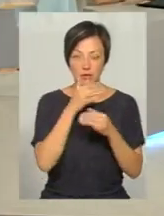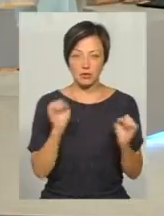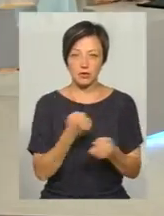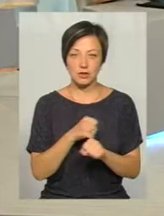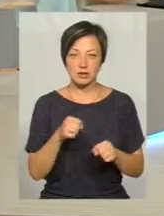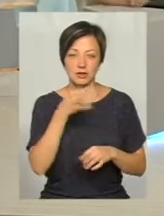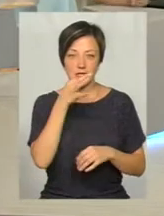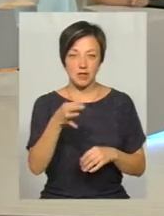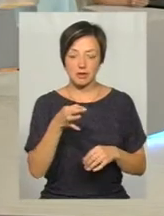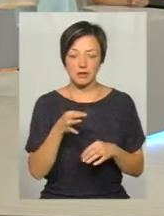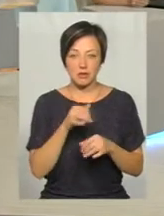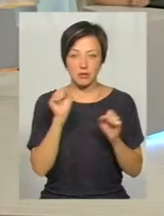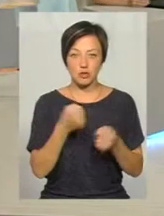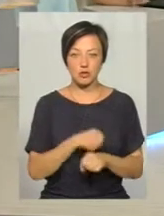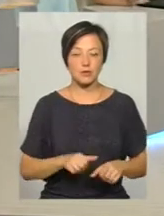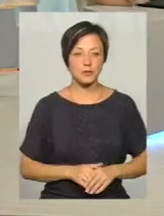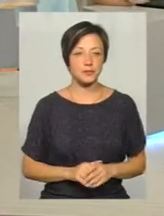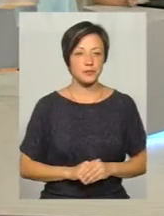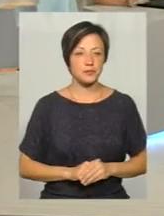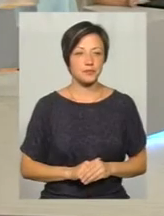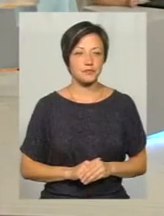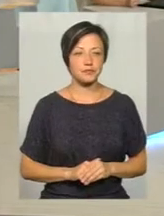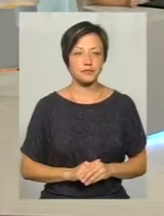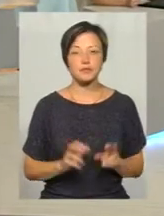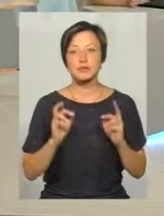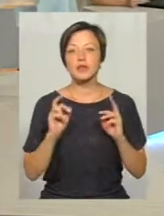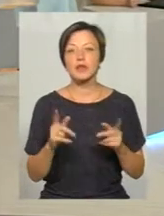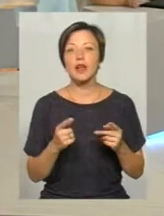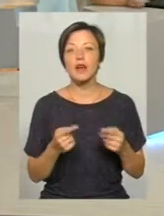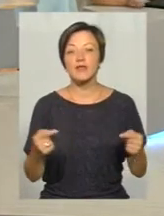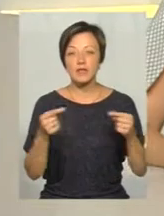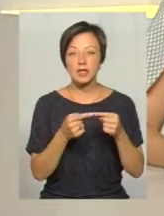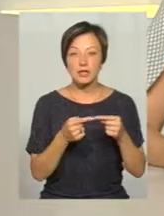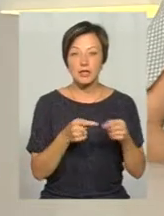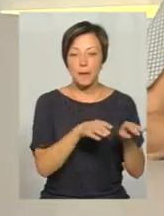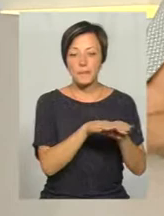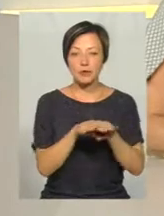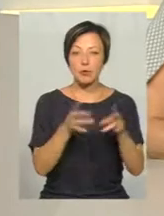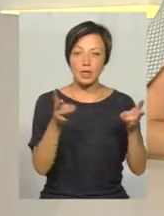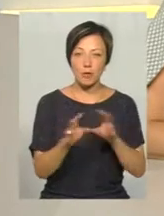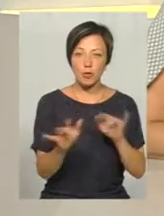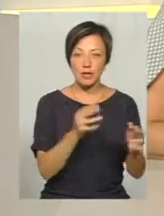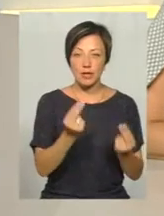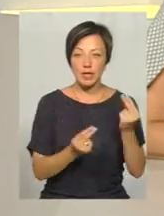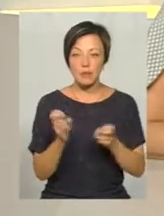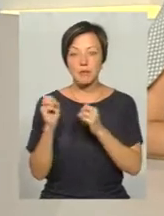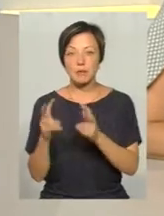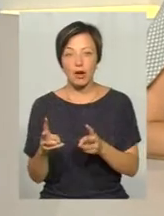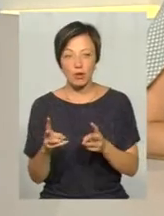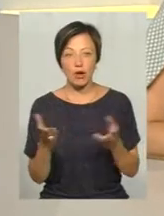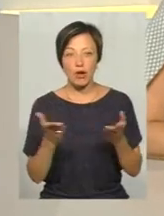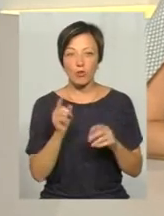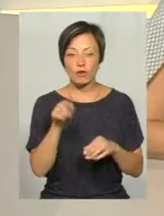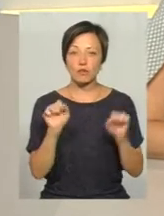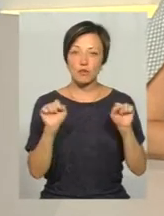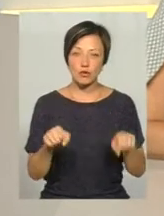Сказати не може. Зрозуміло. Як визначити межу між потребою в рухливих іграх і небезпекою, яку